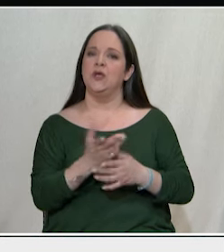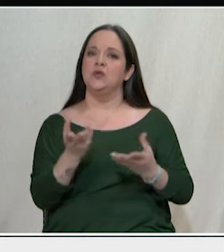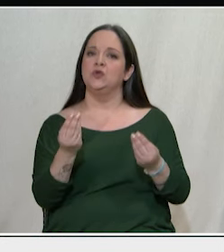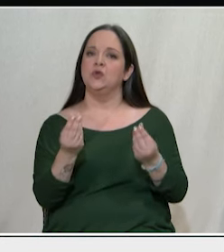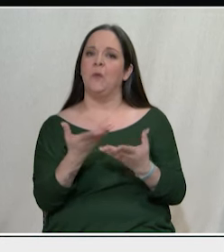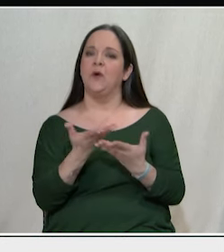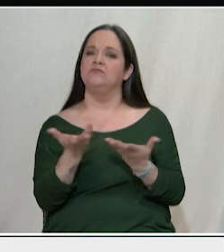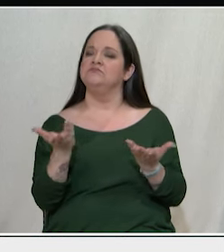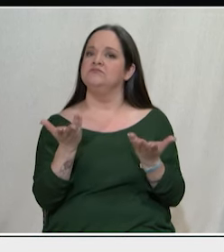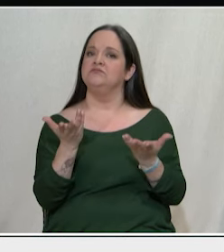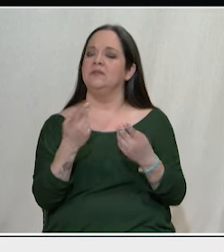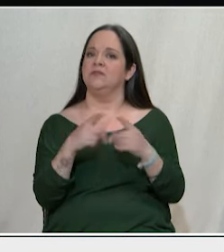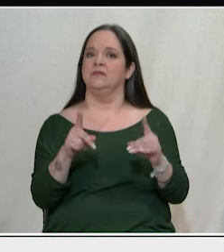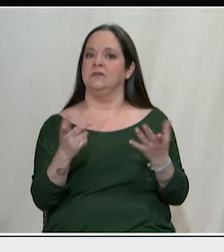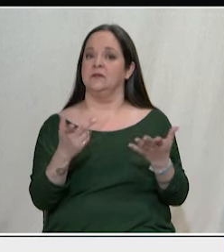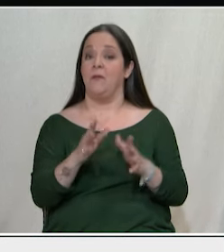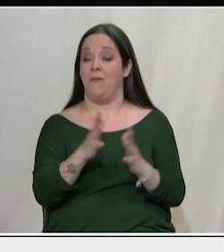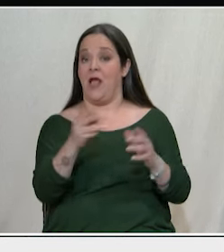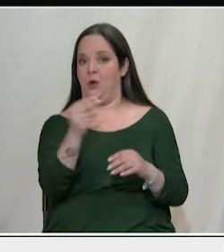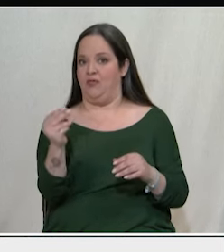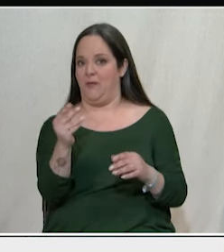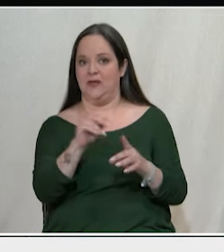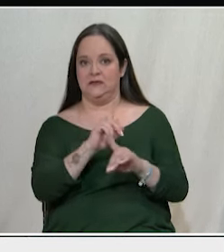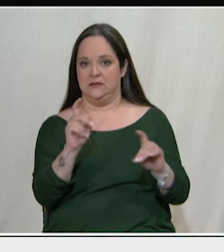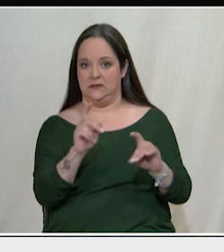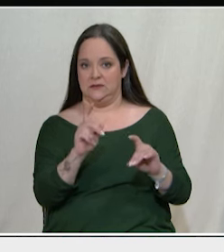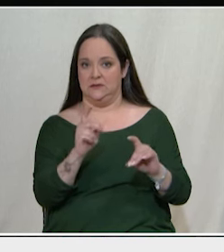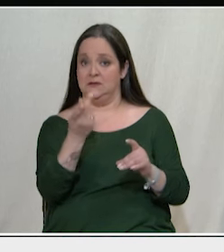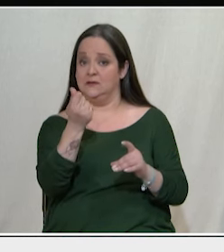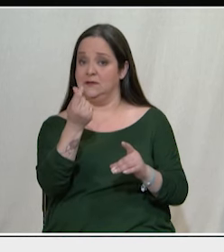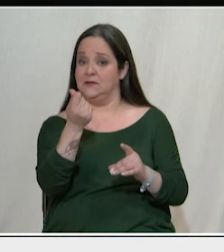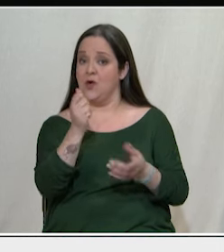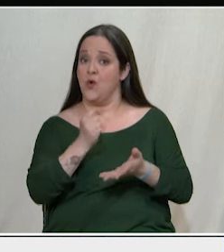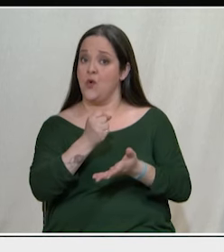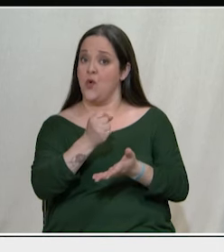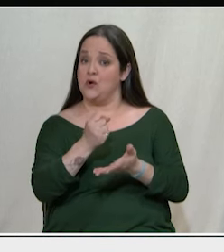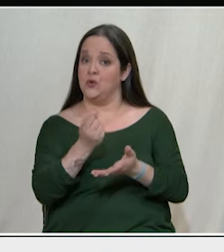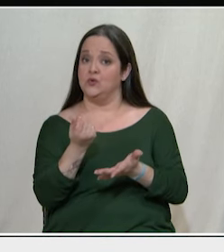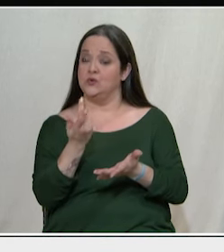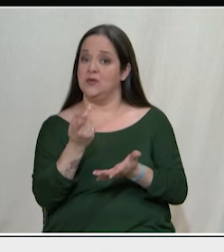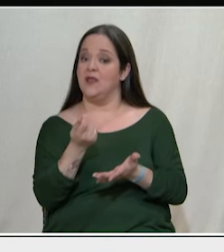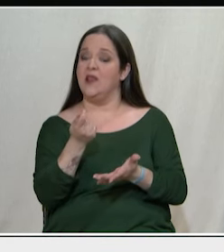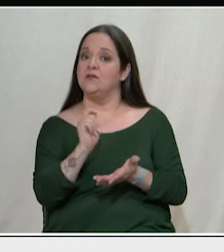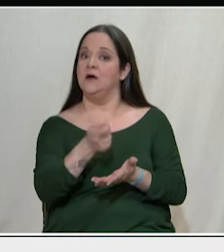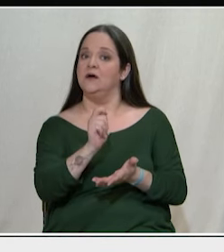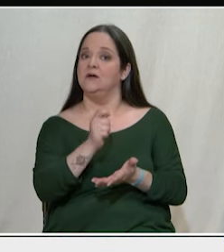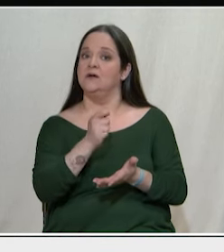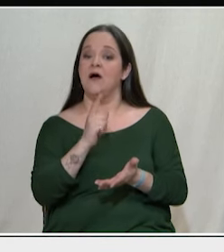Το μεγάλο θέμα εδώ πέρα είναι το εξής ο χορηγός και τροφοδότης αυτής της ακροδεξιάς